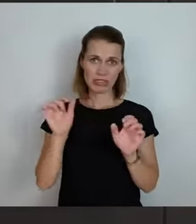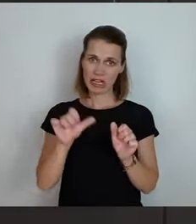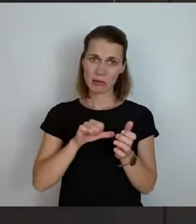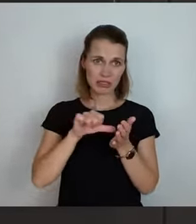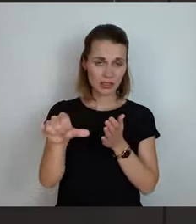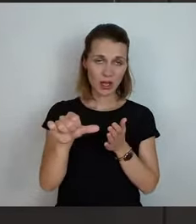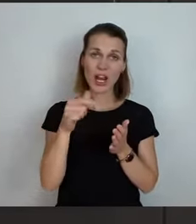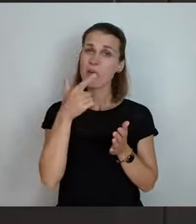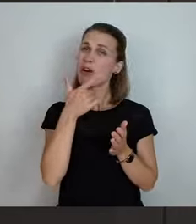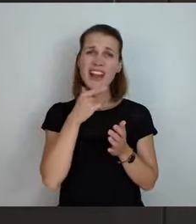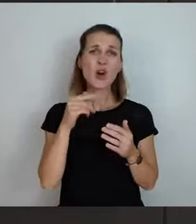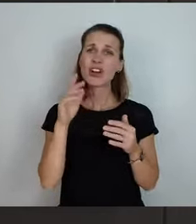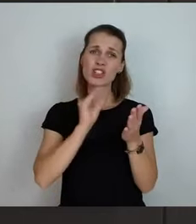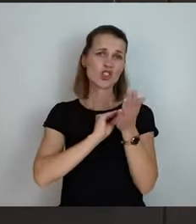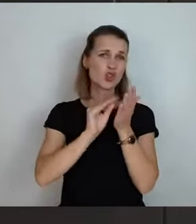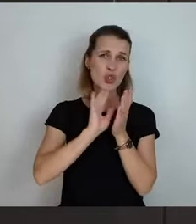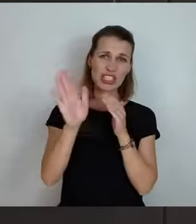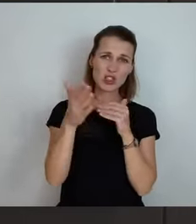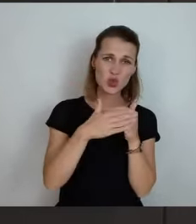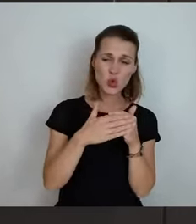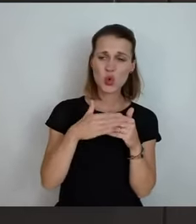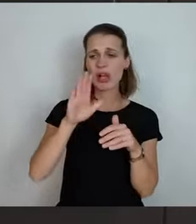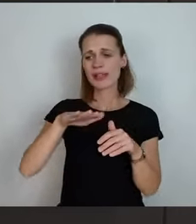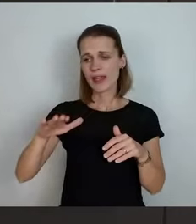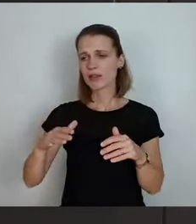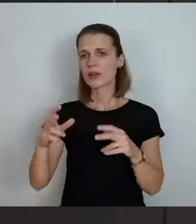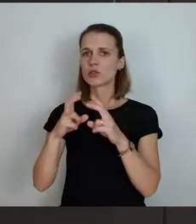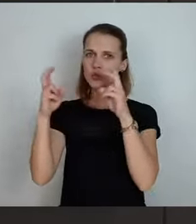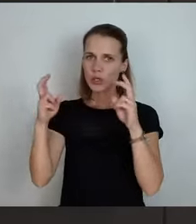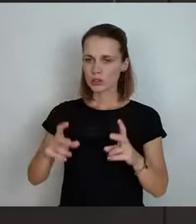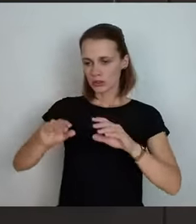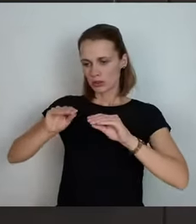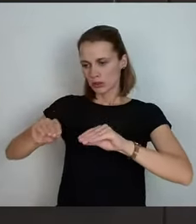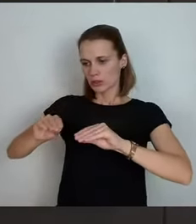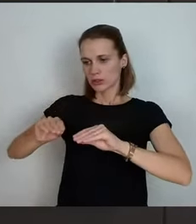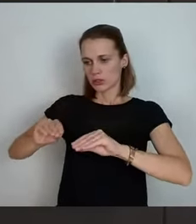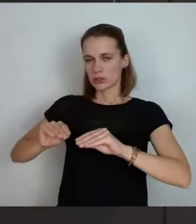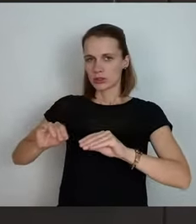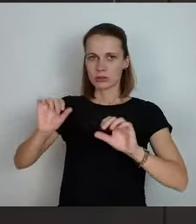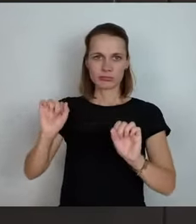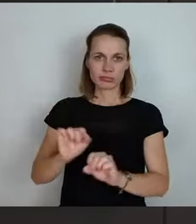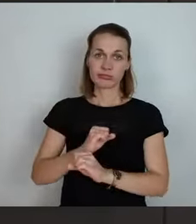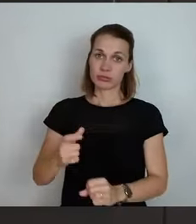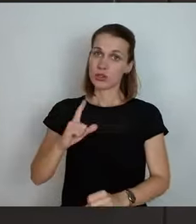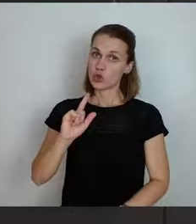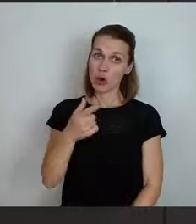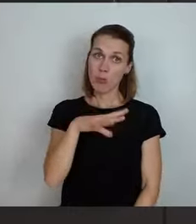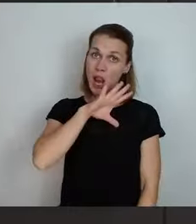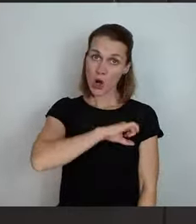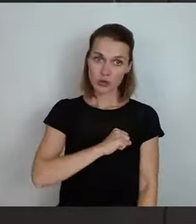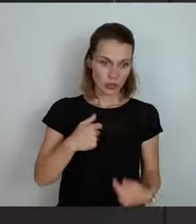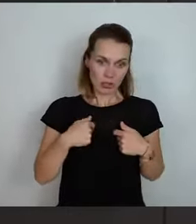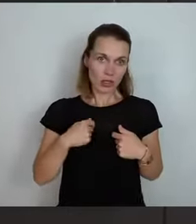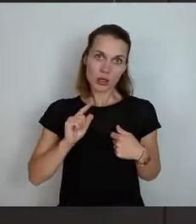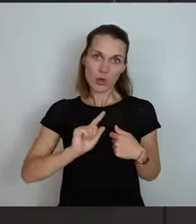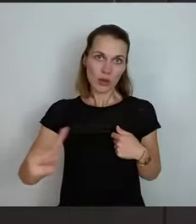zumachen müssen und die Kinder im Homeschooling sein müssen, weil das halten die nicht nochmal aus und ich schon gleich gar nicht.